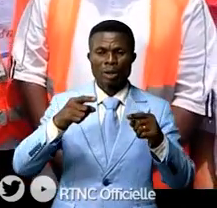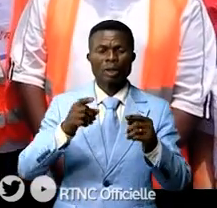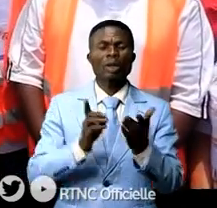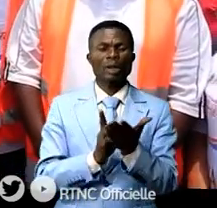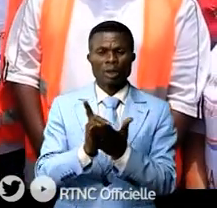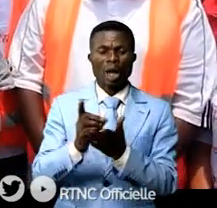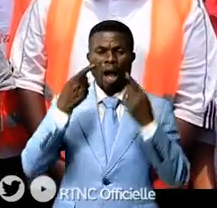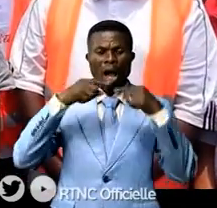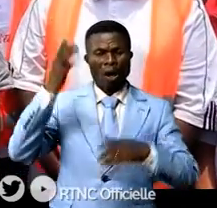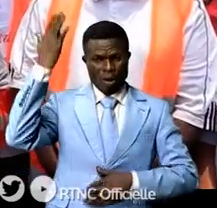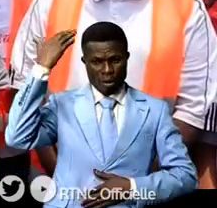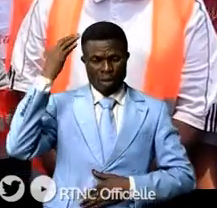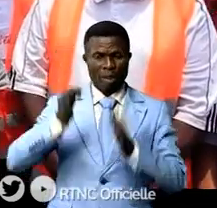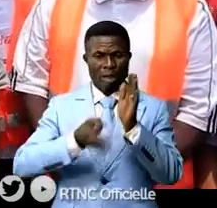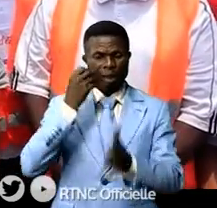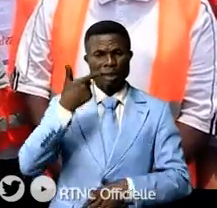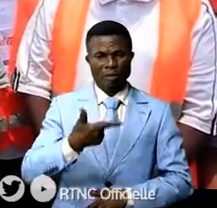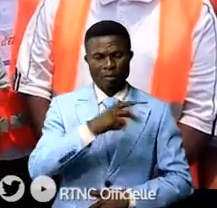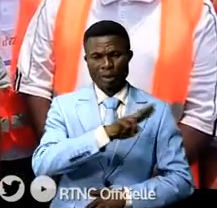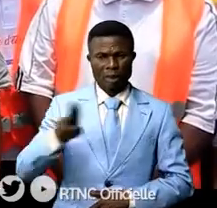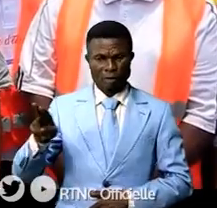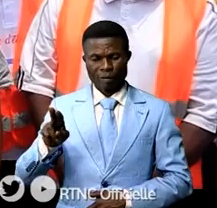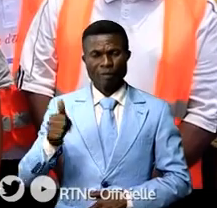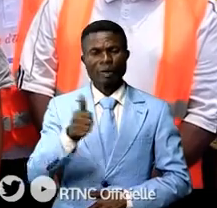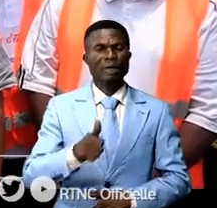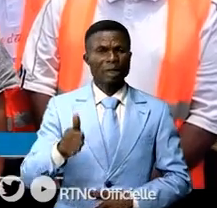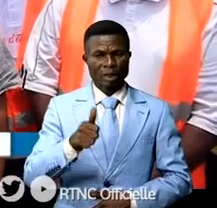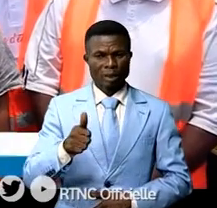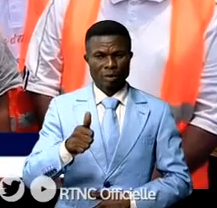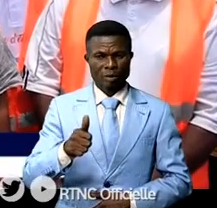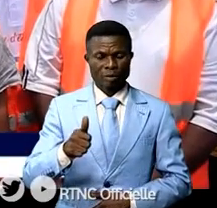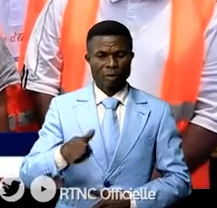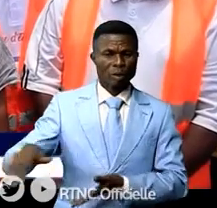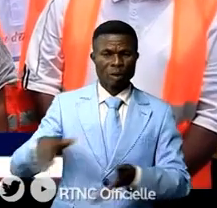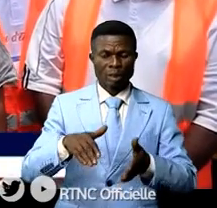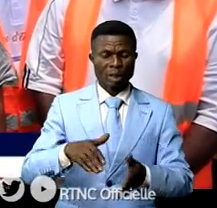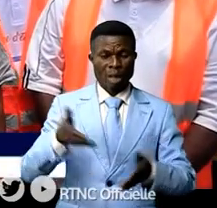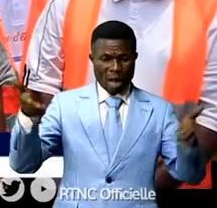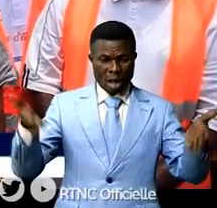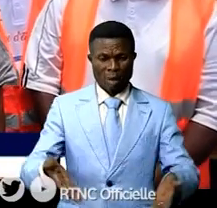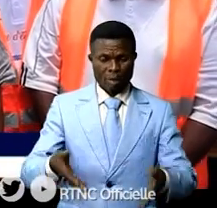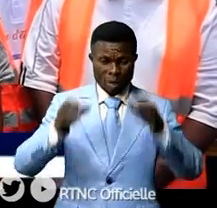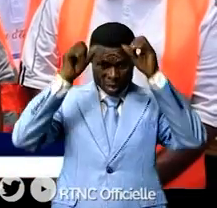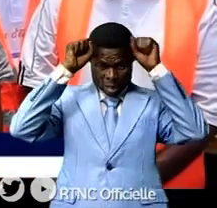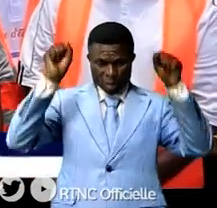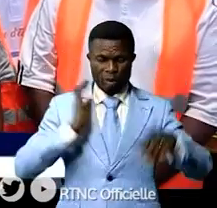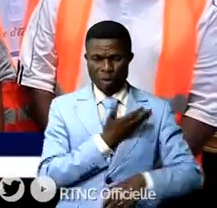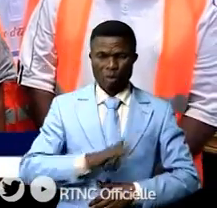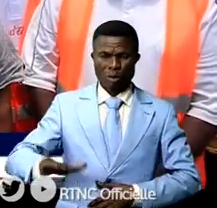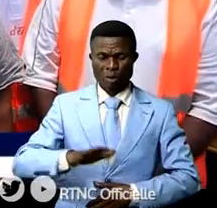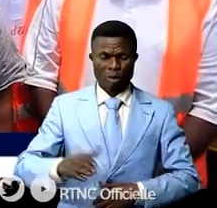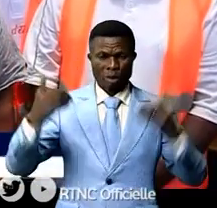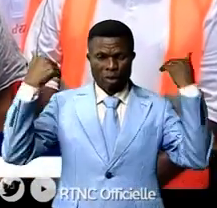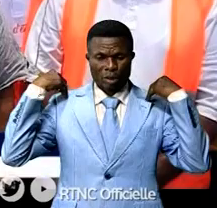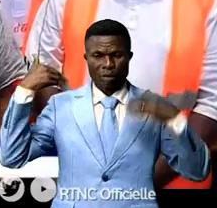a été annoncé le 13 février 2021 sur Triomphal, devant son excellence, monsieur le président de la République, chef de l